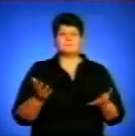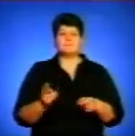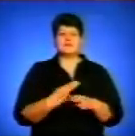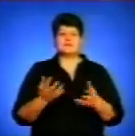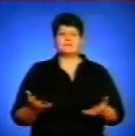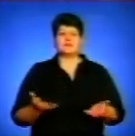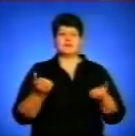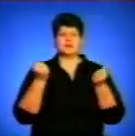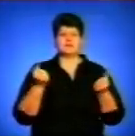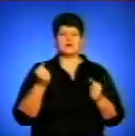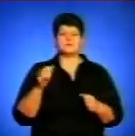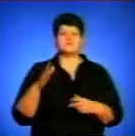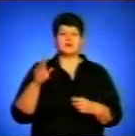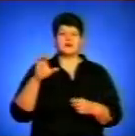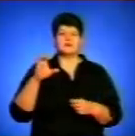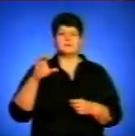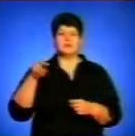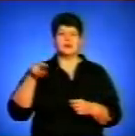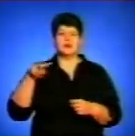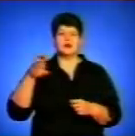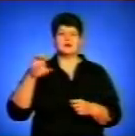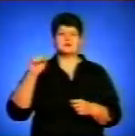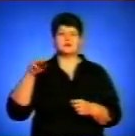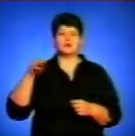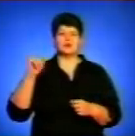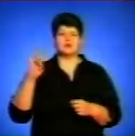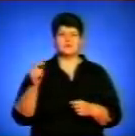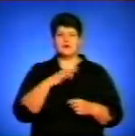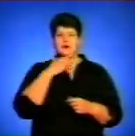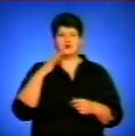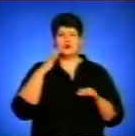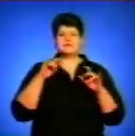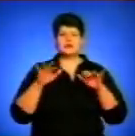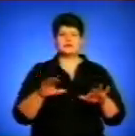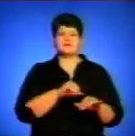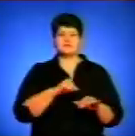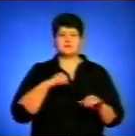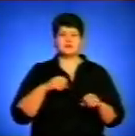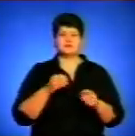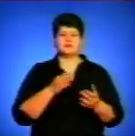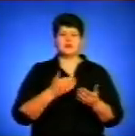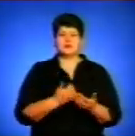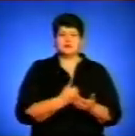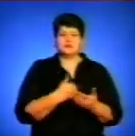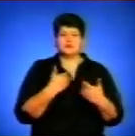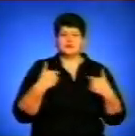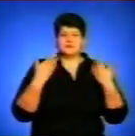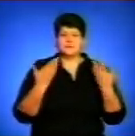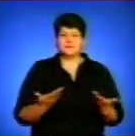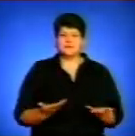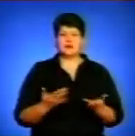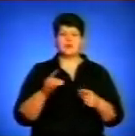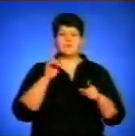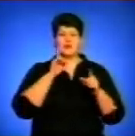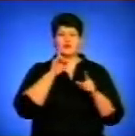вони дійсно активно частиною суспільства міста Тернополя. Вони дуже багато західів ініціюють самі. Навіть сам факт той, що молодіжній міським